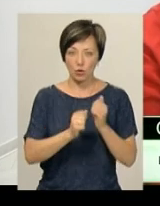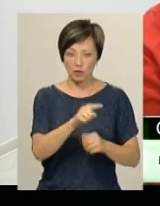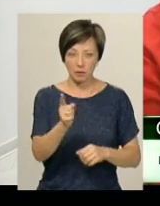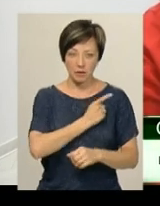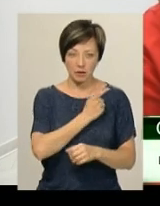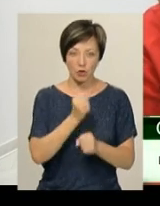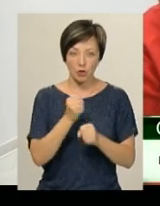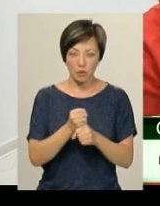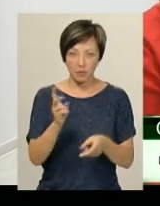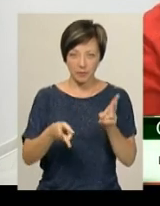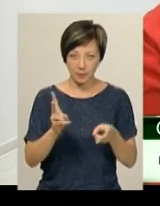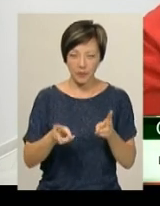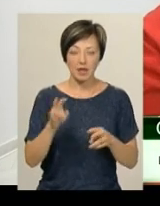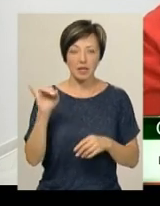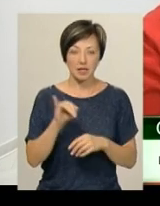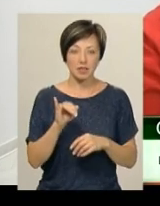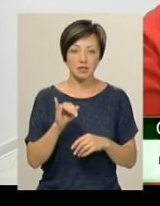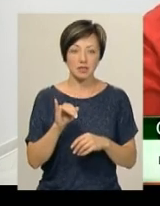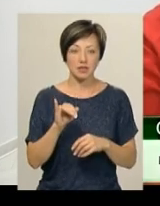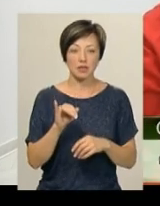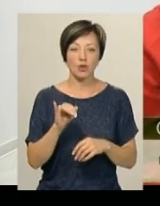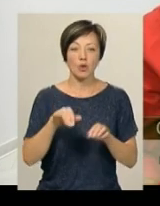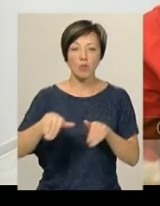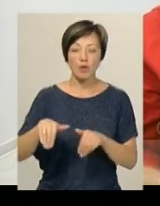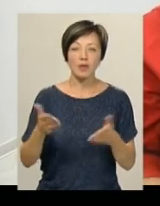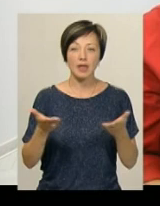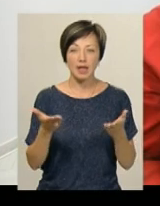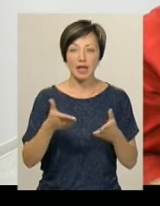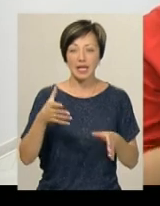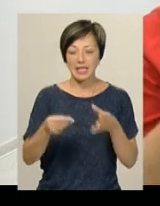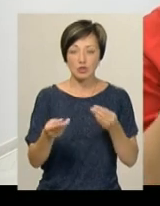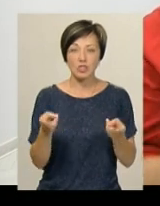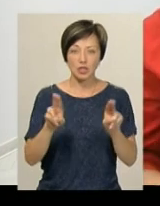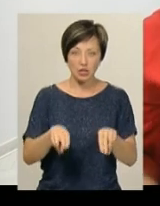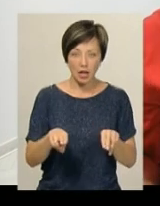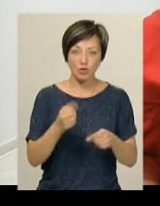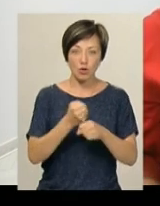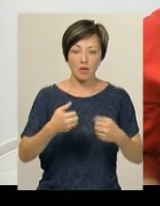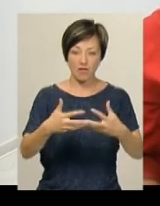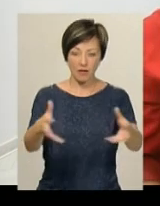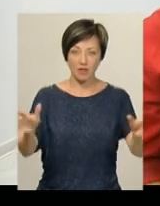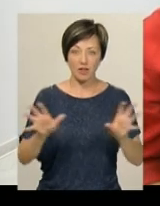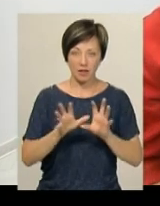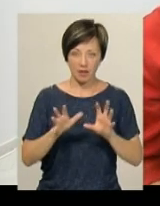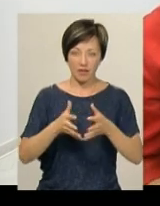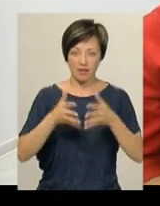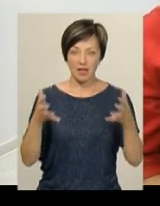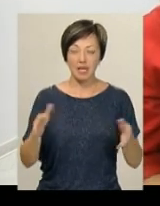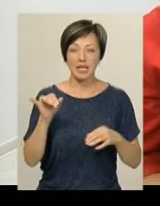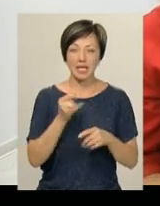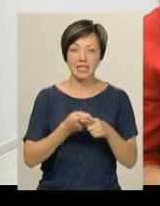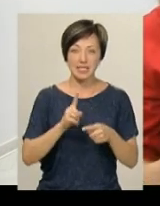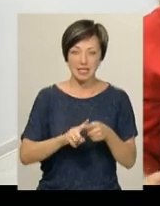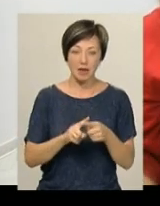буває на майстер-класі. І потім, яке в нас тісто залишається, ми з нього робимо великій формі, ми великий коровай. І це